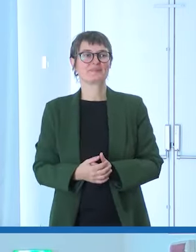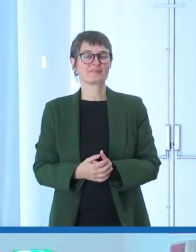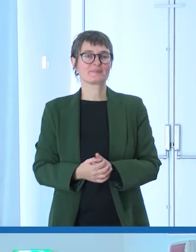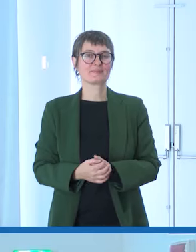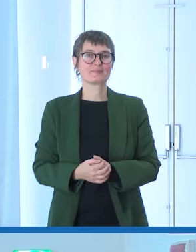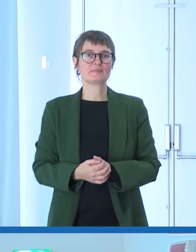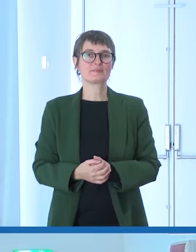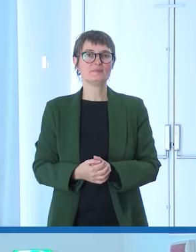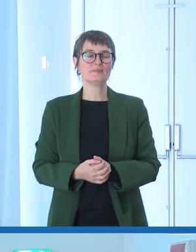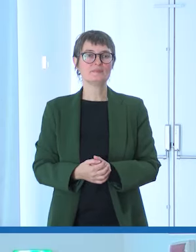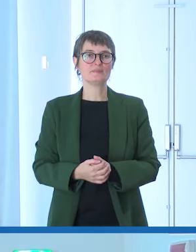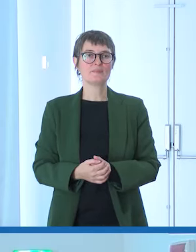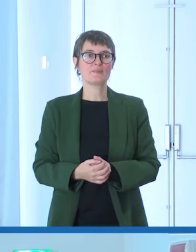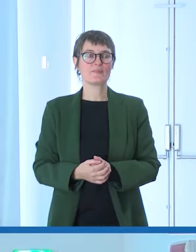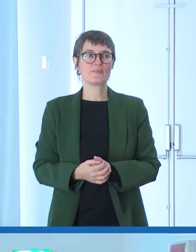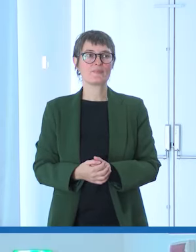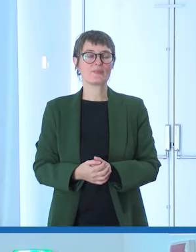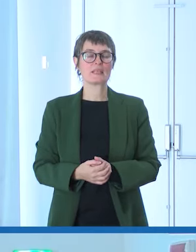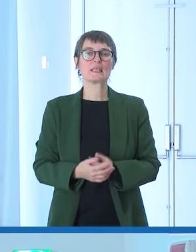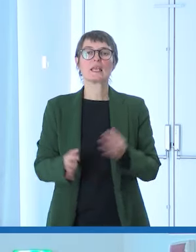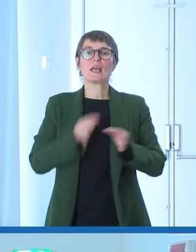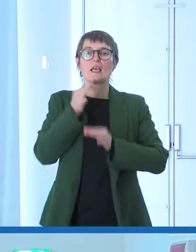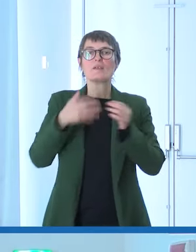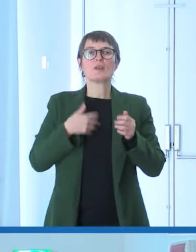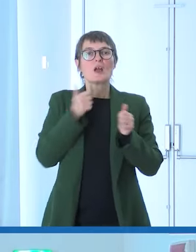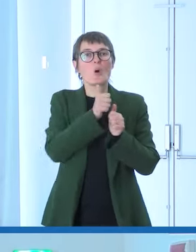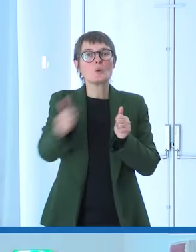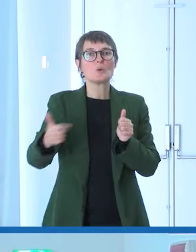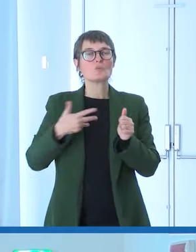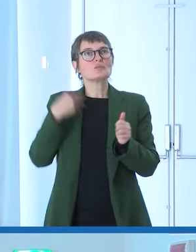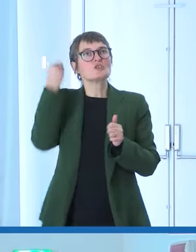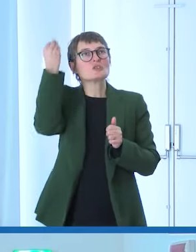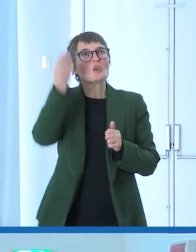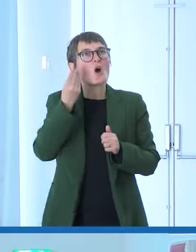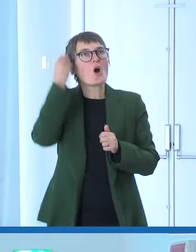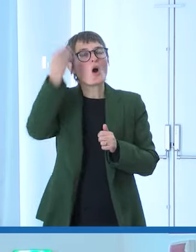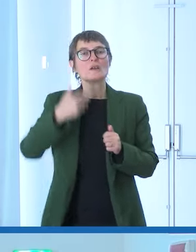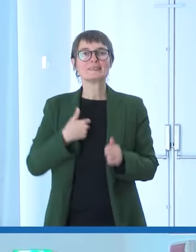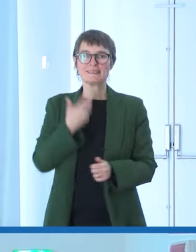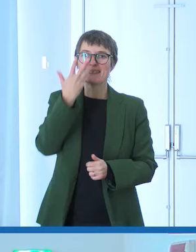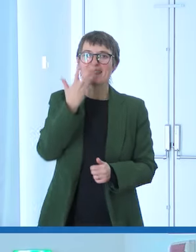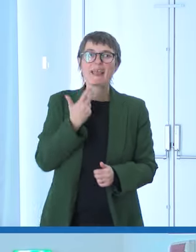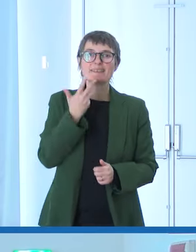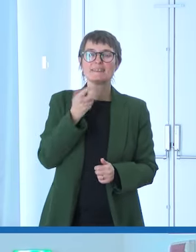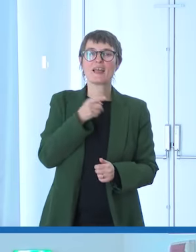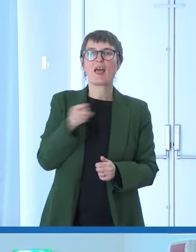con le proprie ambizioni, i propri sogni, propri desideri, come qualunque essere umano.